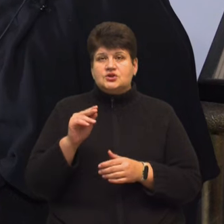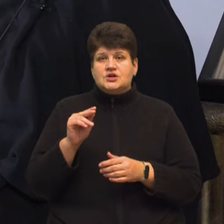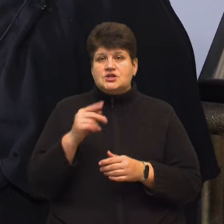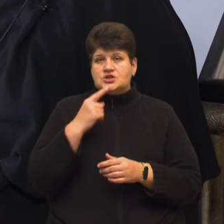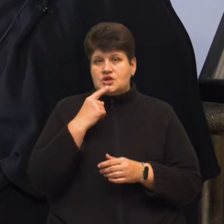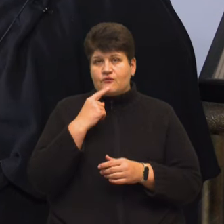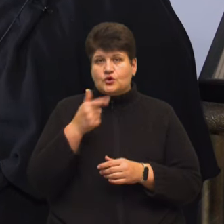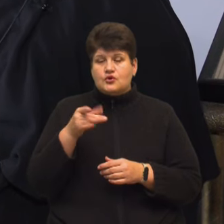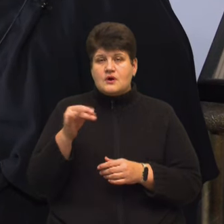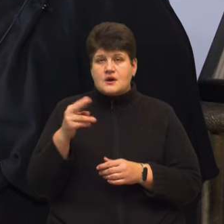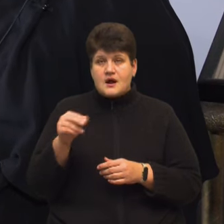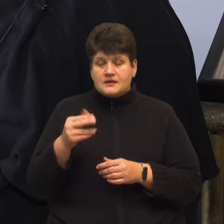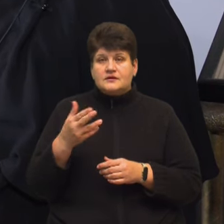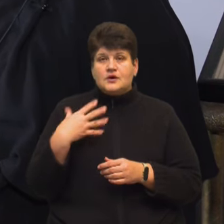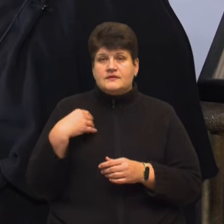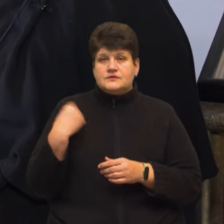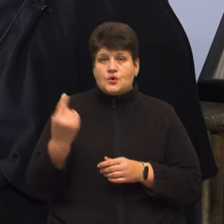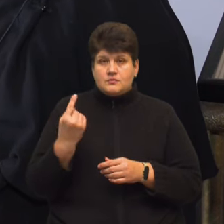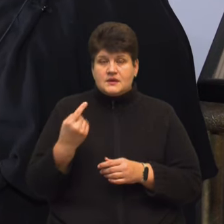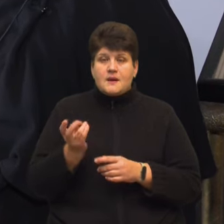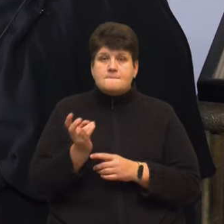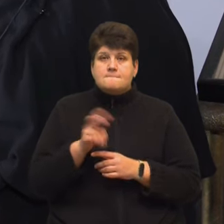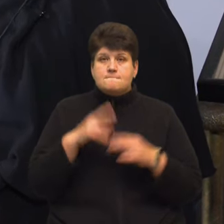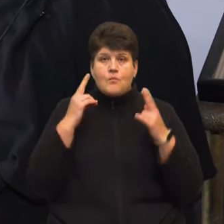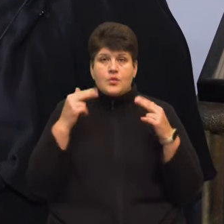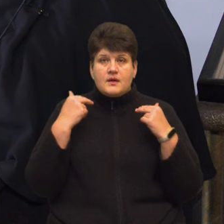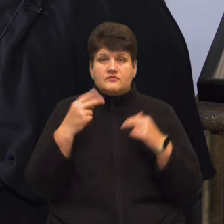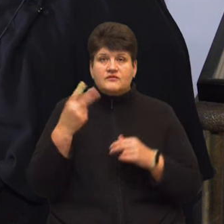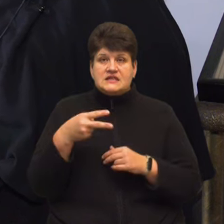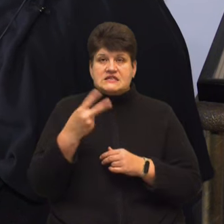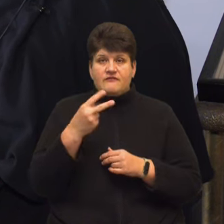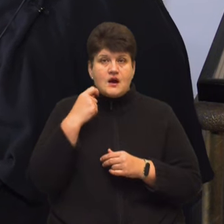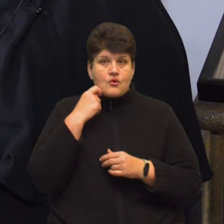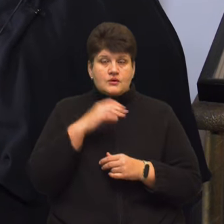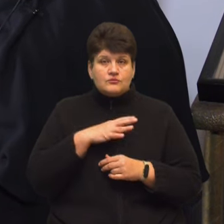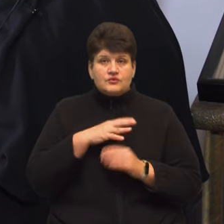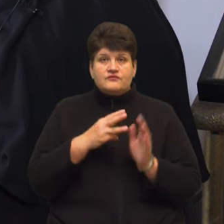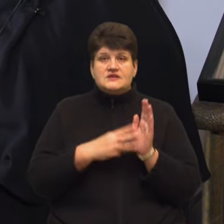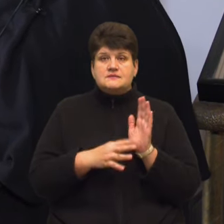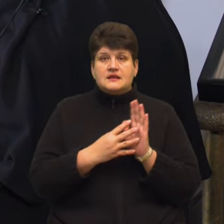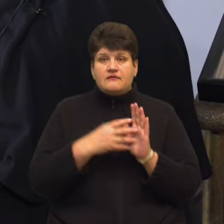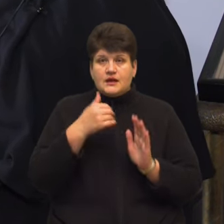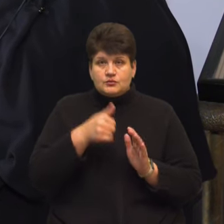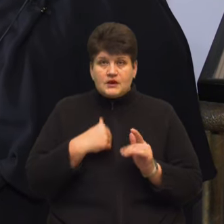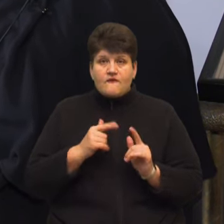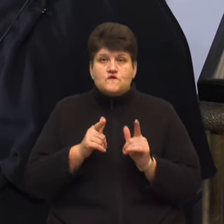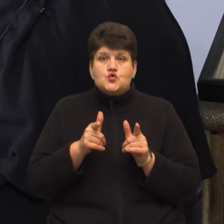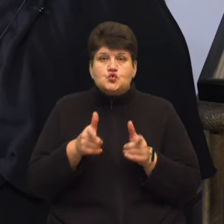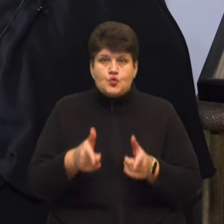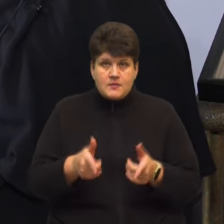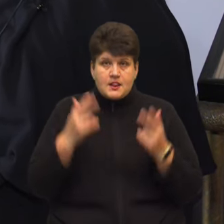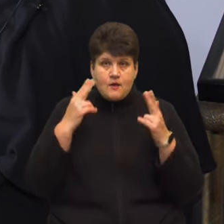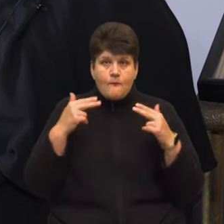Я прийшла в монашество в 22 роки. В 89-му році я вступила до